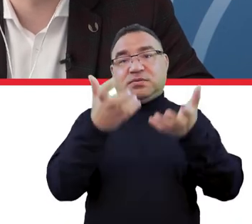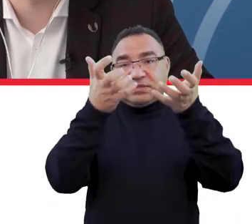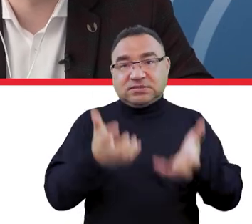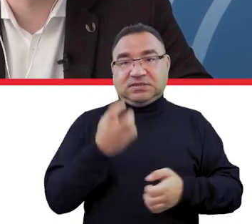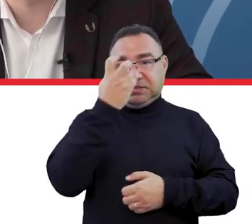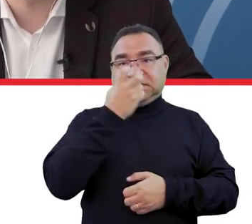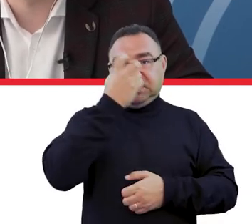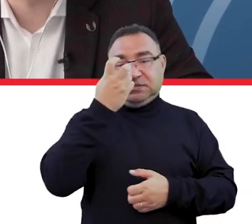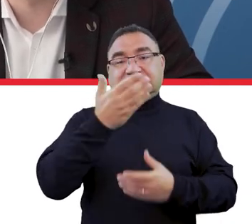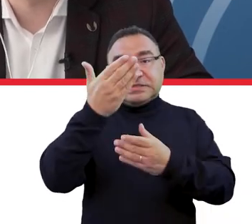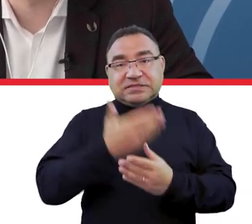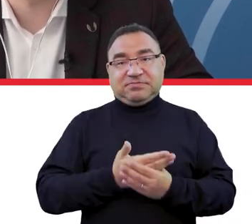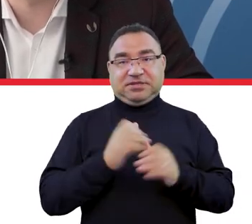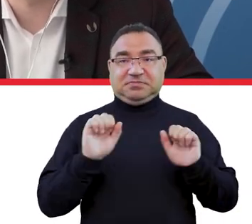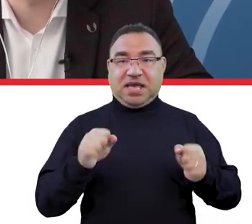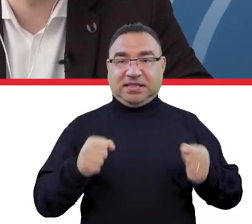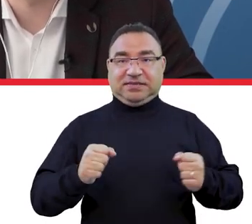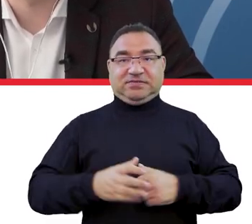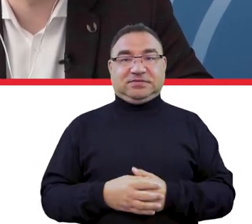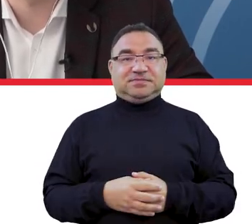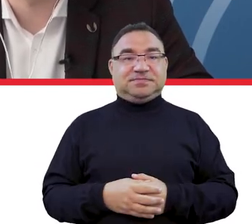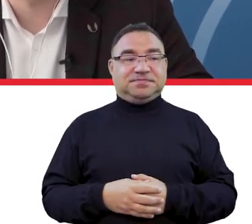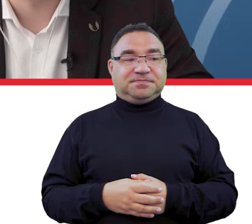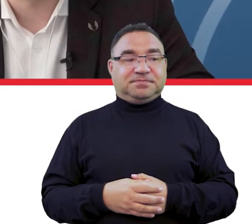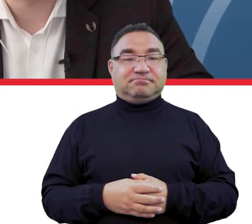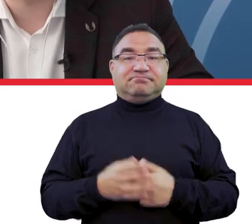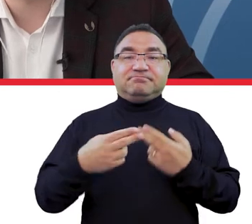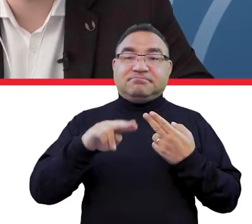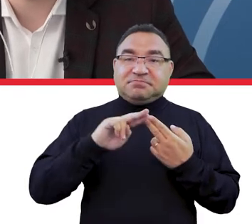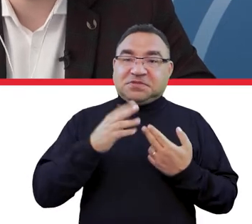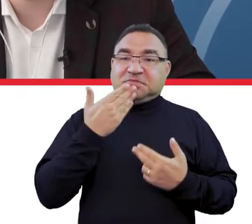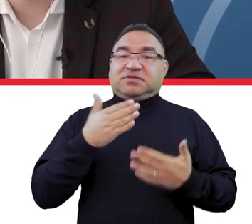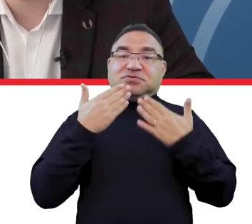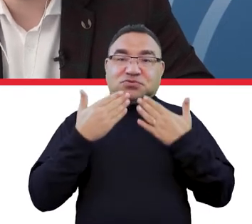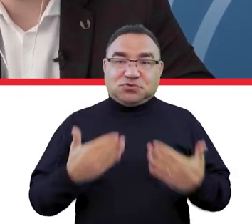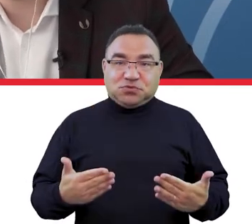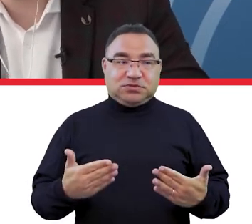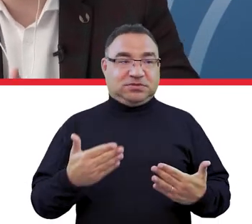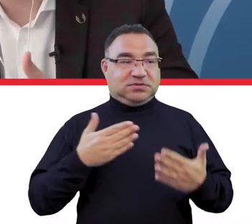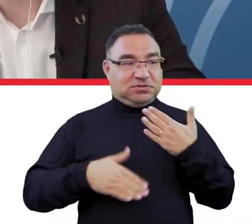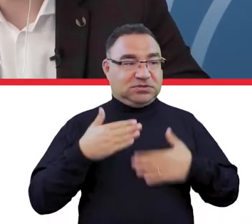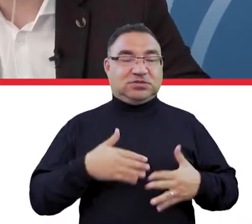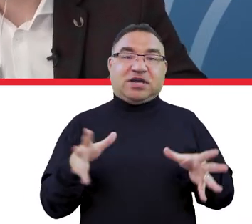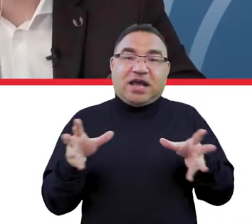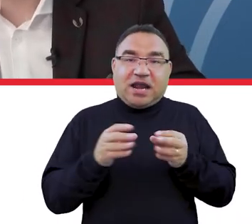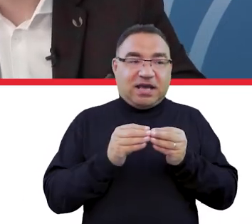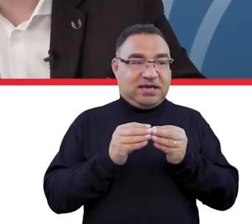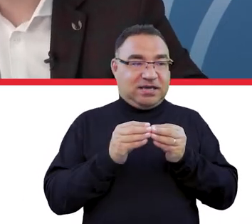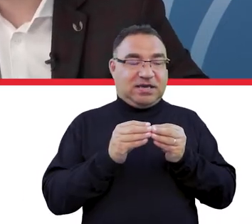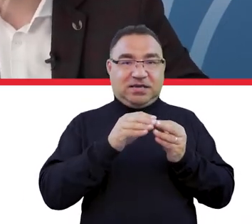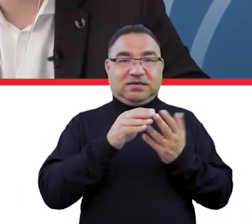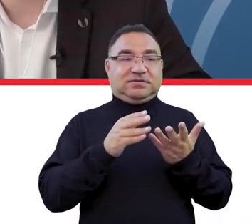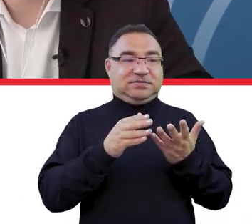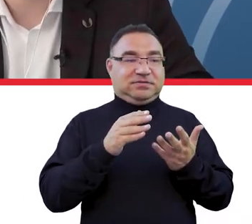zainteresowanie i zapraszam do takiej aktywności. Bardzo się cieszę i bardzo dziękuję. Jeszcze powiem tylko, że ze mną